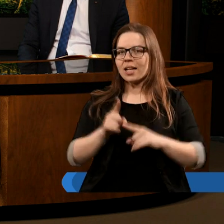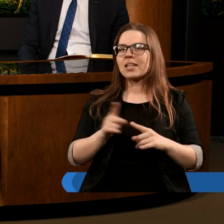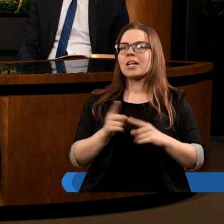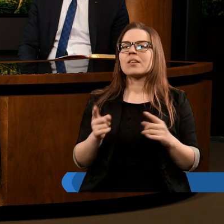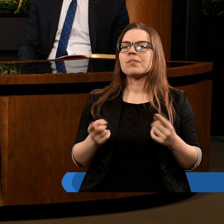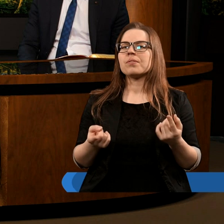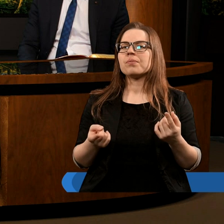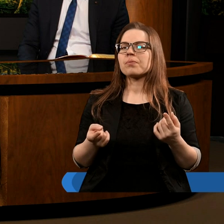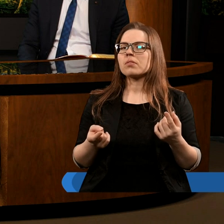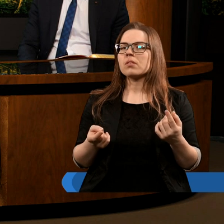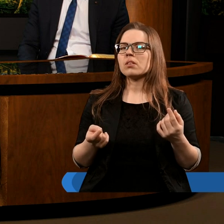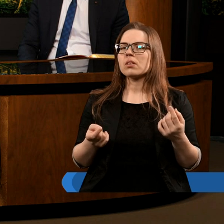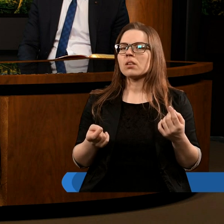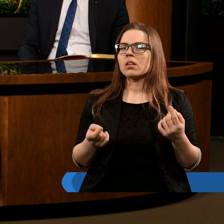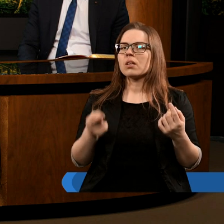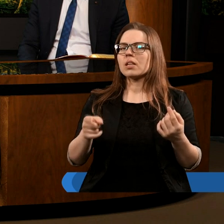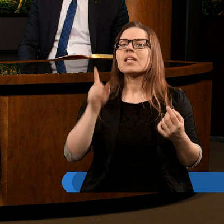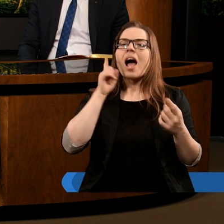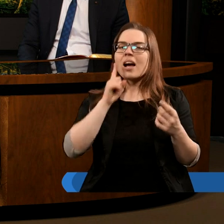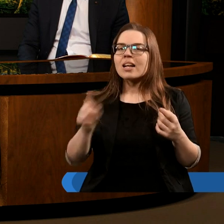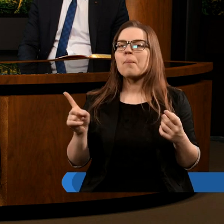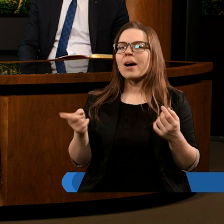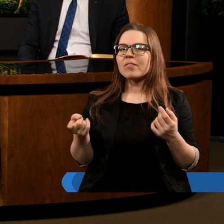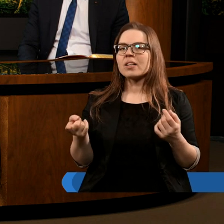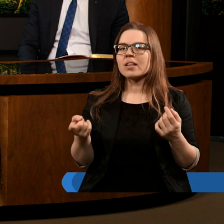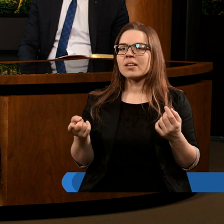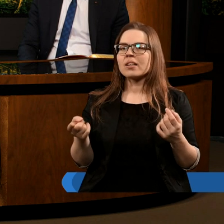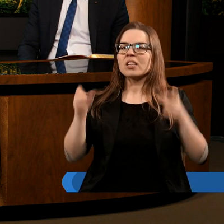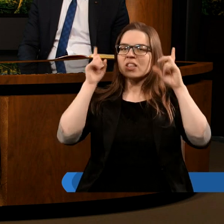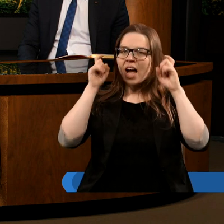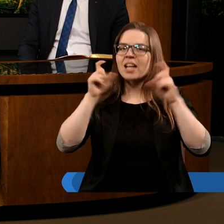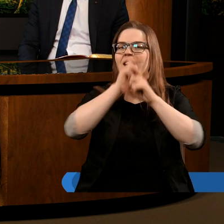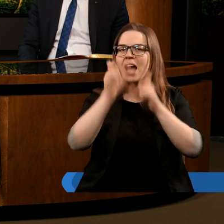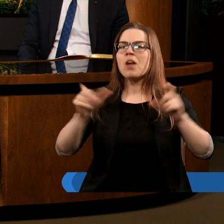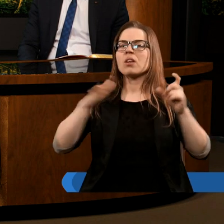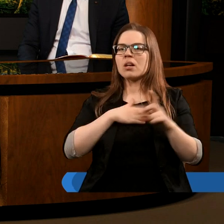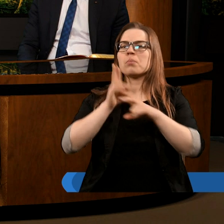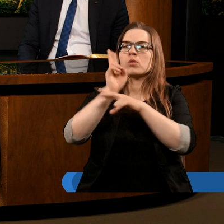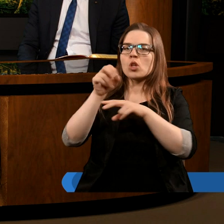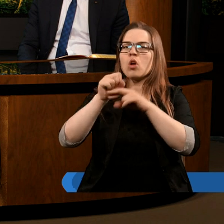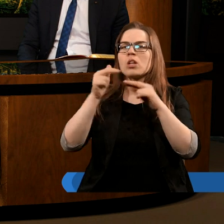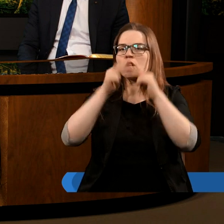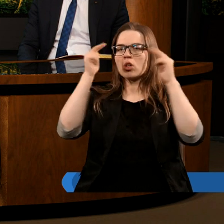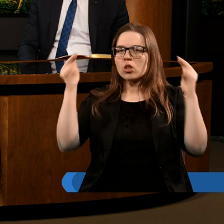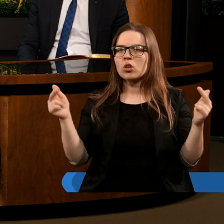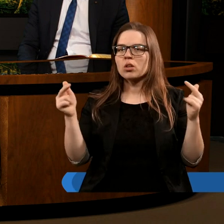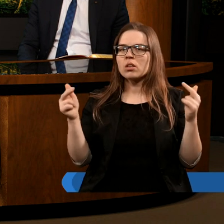Więc w zasadzie tak naprawdę szatan cały czas ma dostęp do nieba.